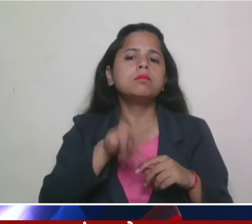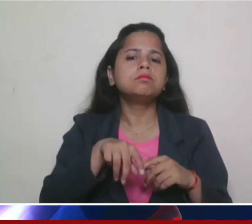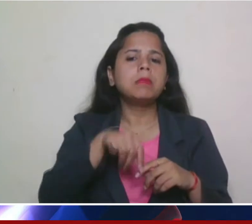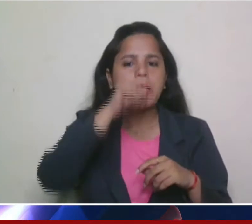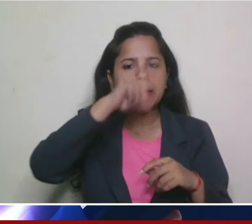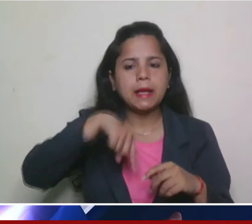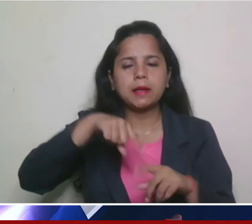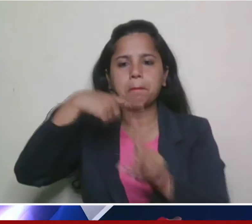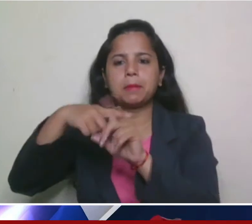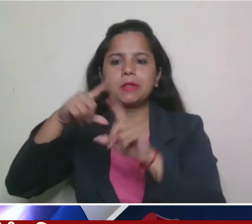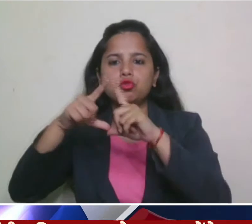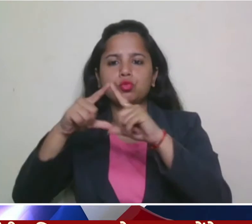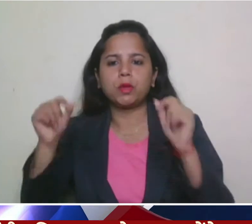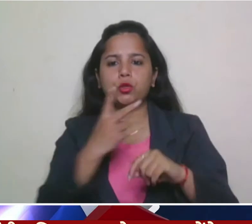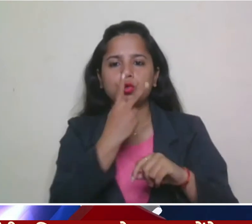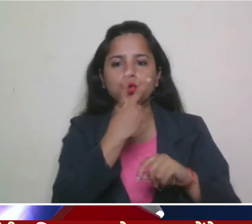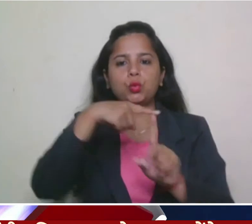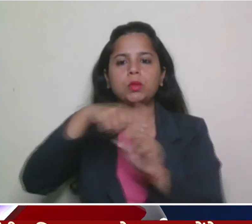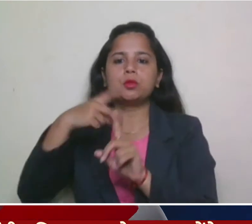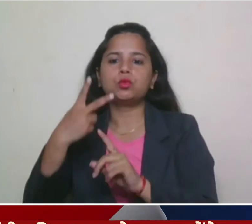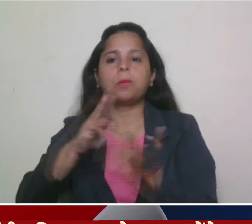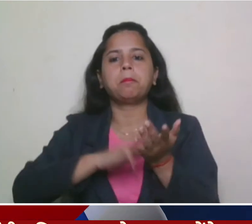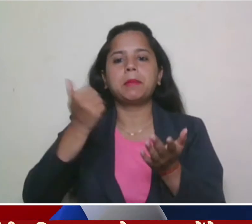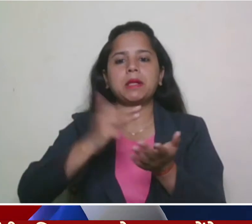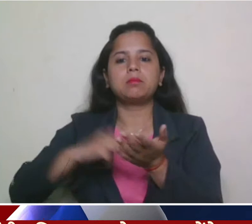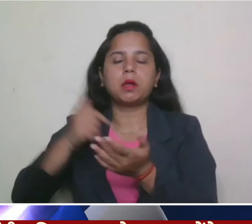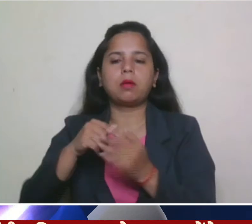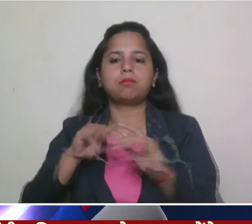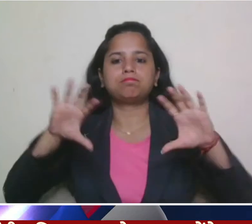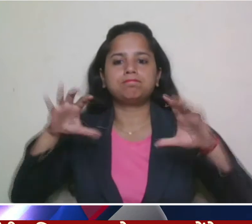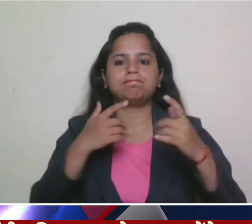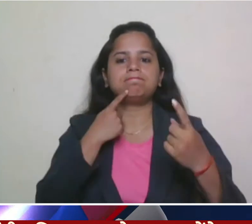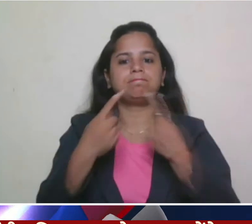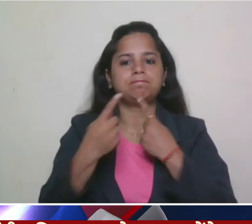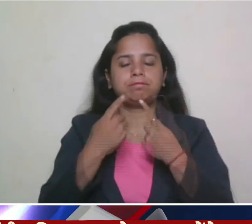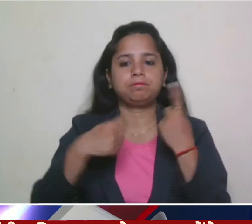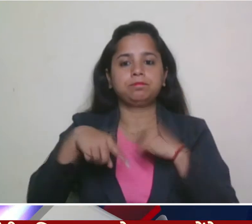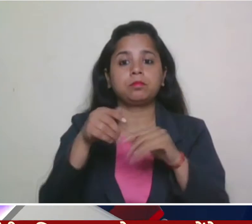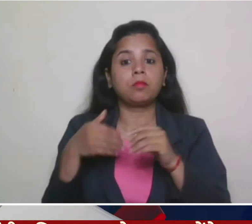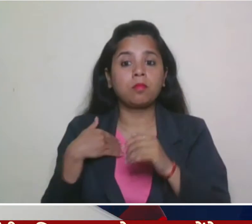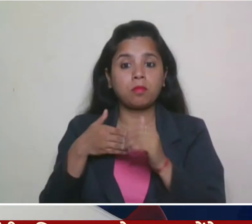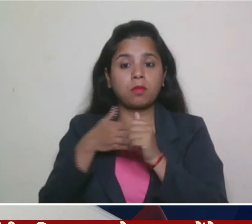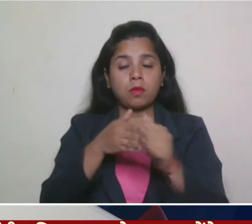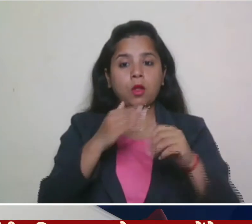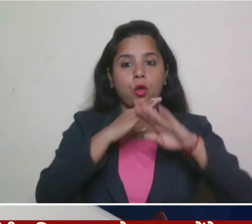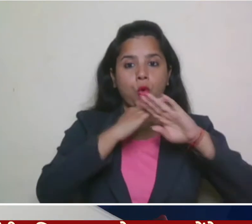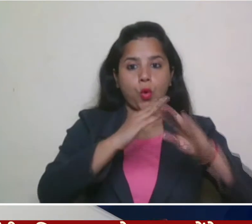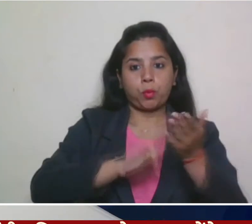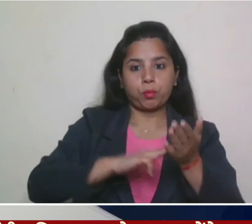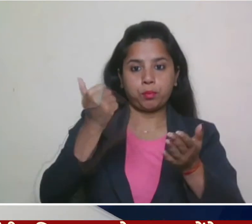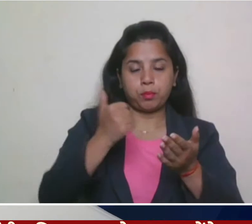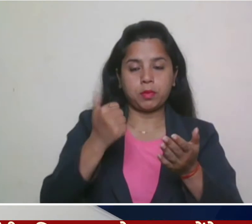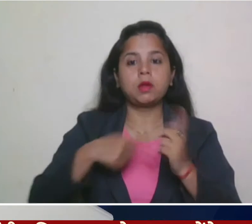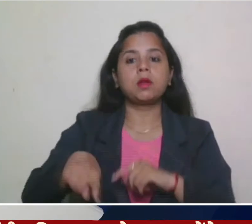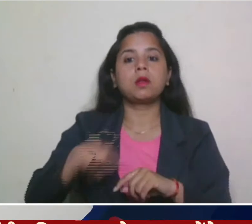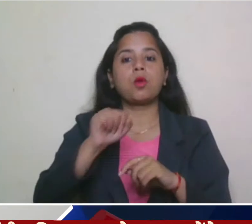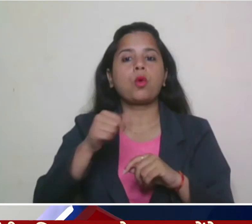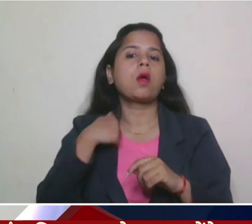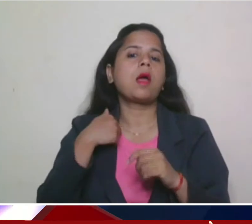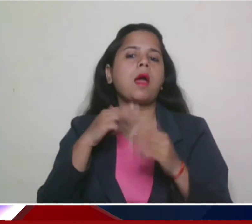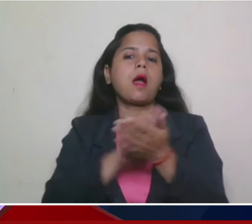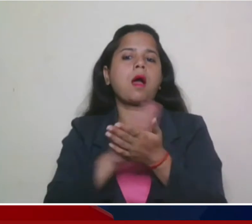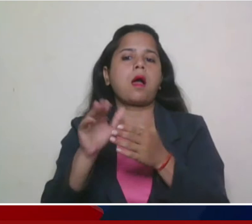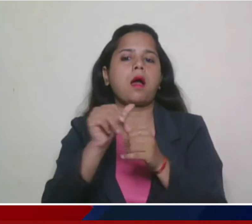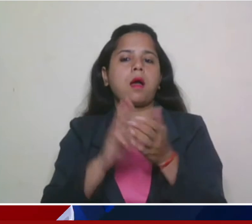सरिये वारता में भाग लेंगे जापानि पक्ष का प्रति निधित्व रक्षा मंत्री या सुकाजू हमदा और विदेश मामलों के